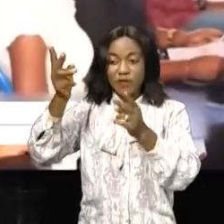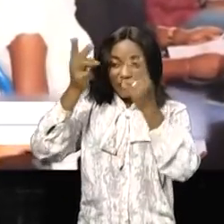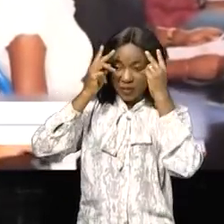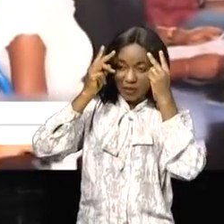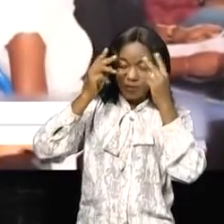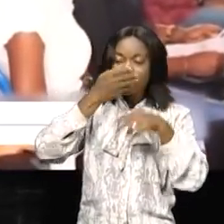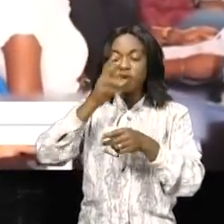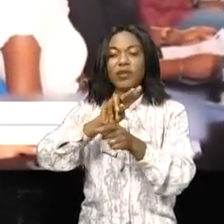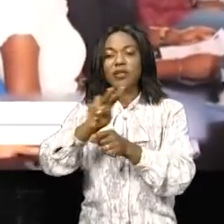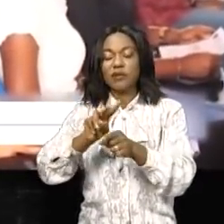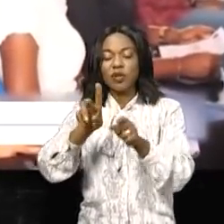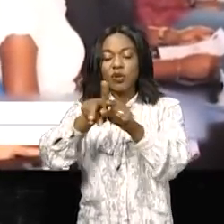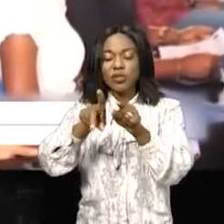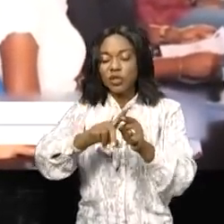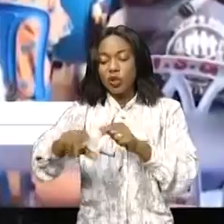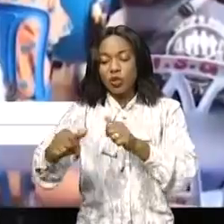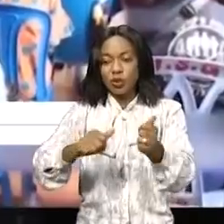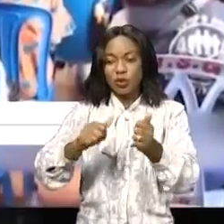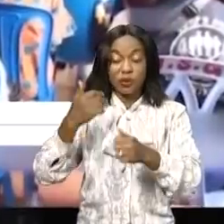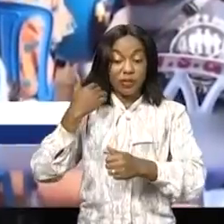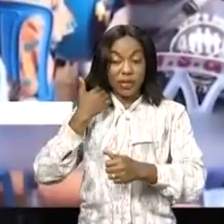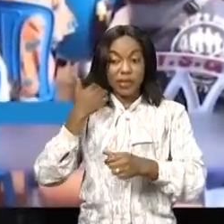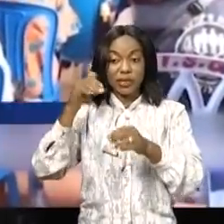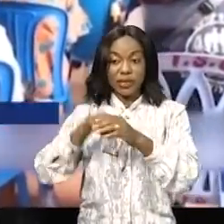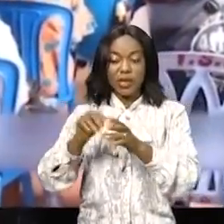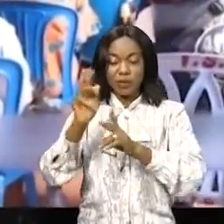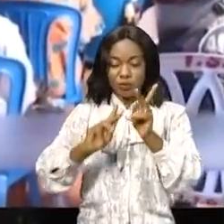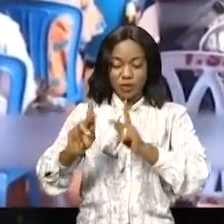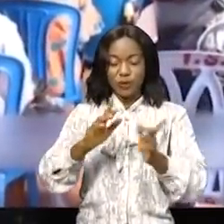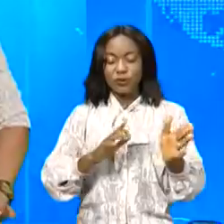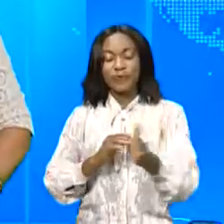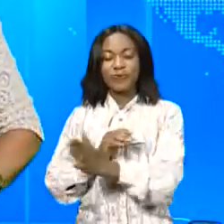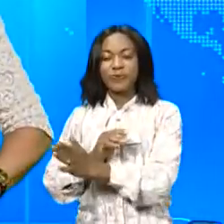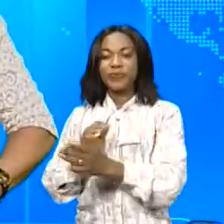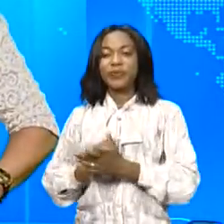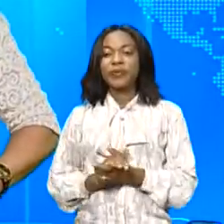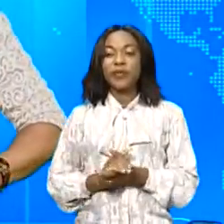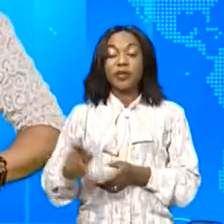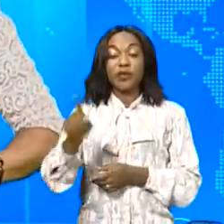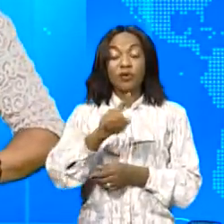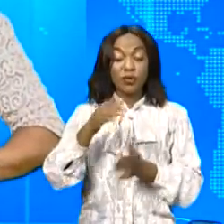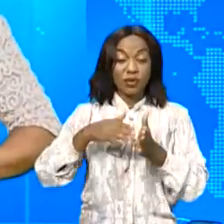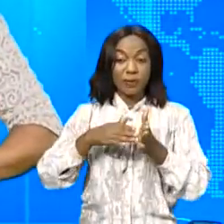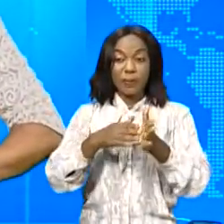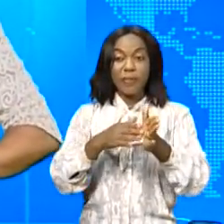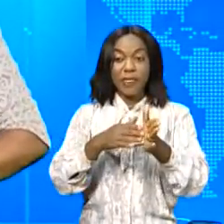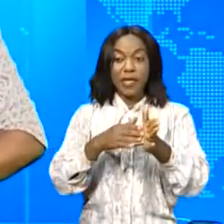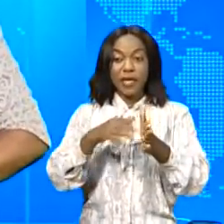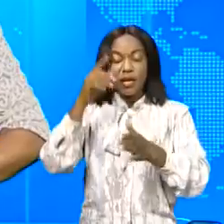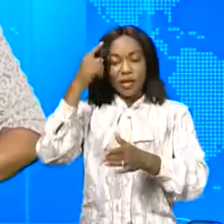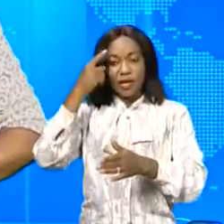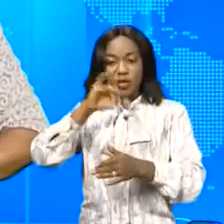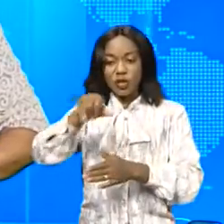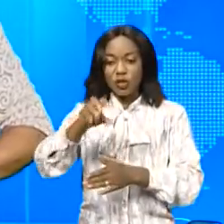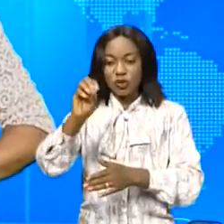et d'autres cas sociaux qui surviennent au sein de la population. Vous venez là de suivre le reportage de Maquella